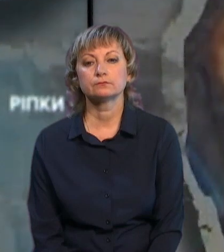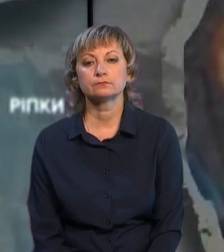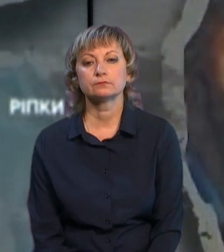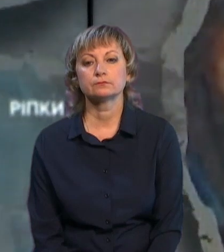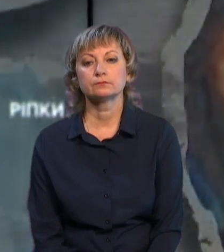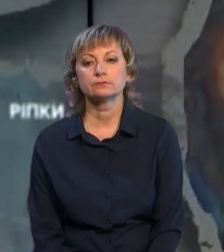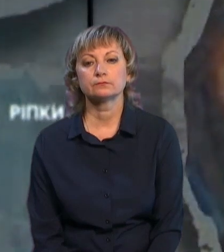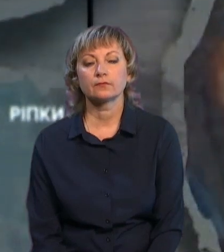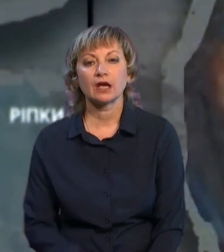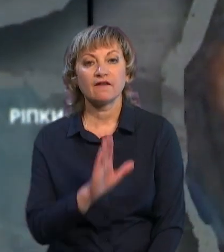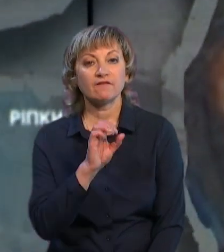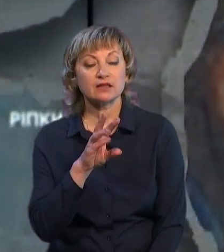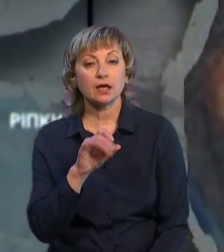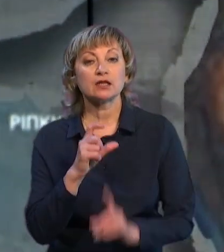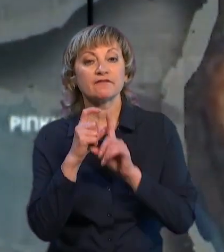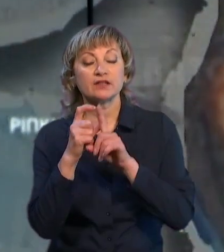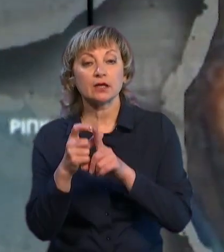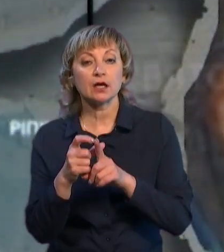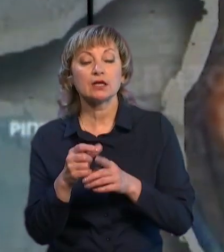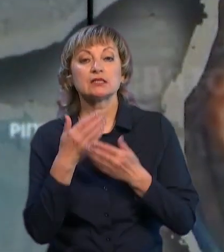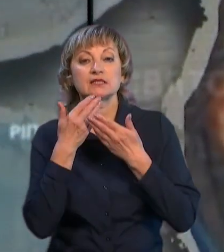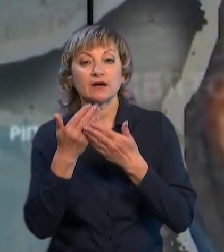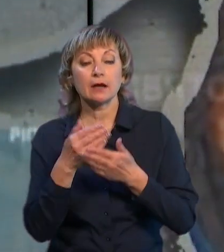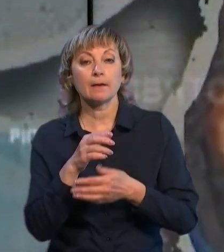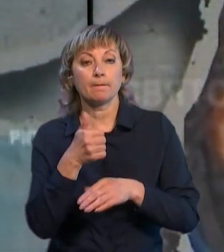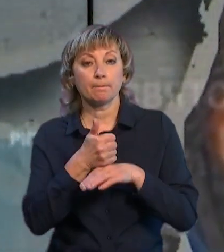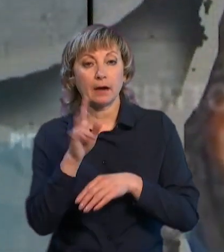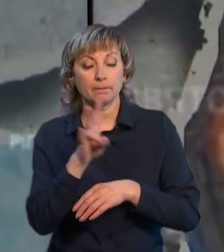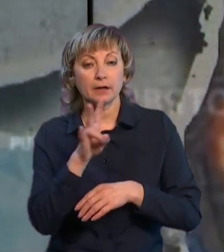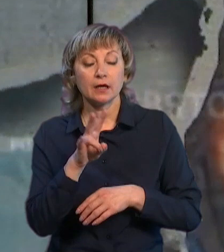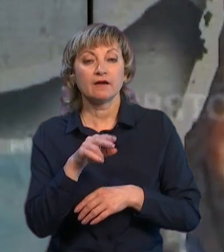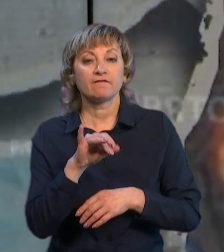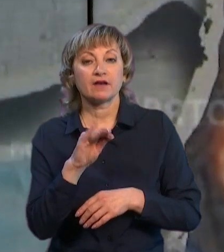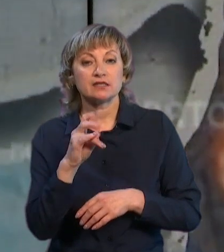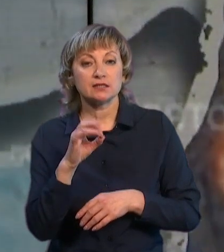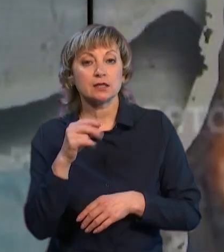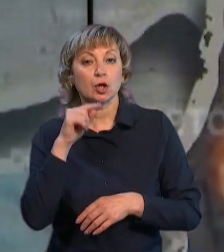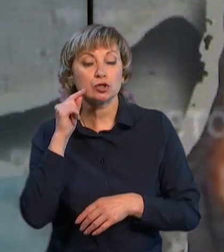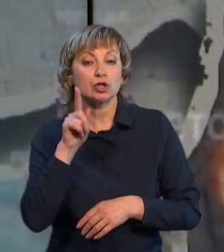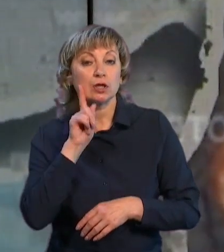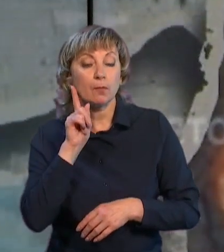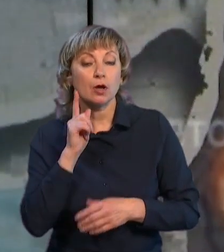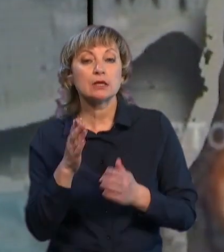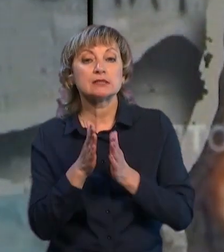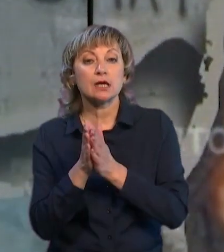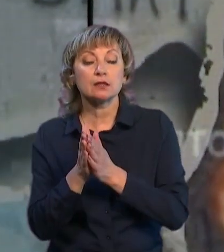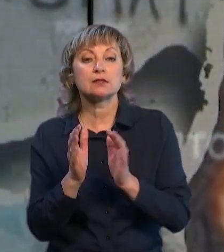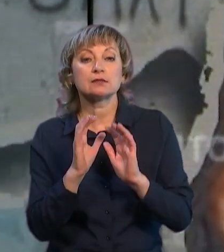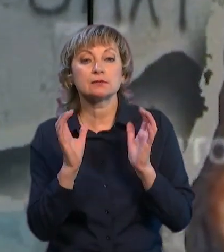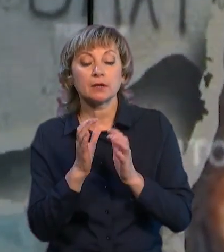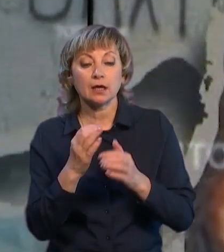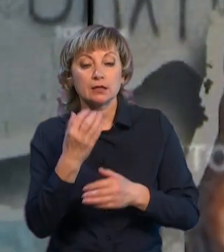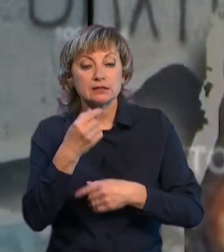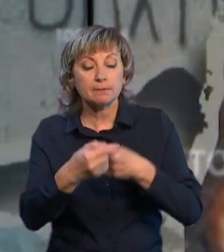У Ватикані відреагували на зварнення Папу Римського Франциска до російської молоді із закликом зберігати спадщину